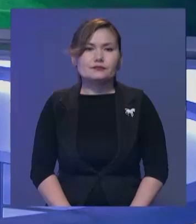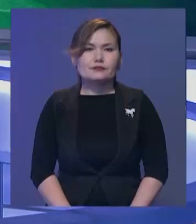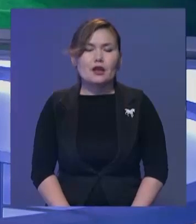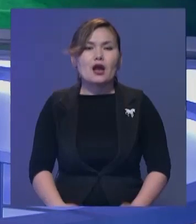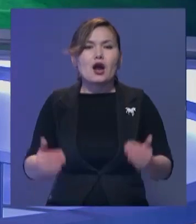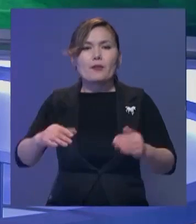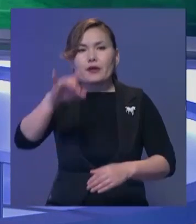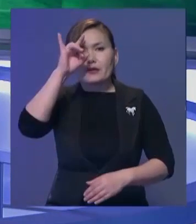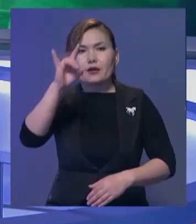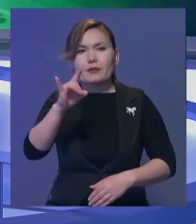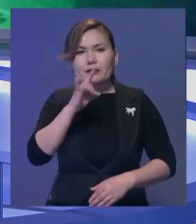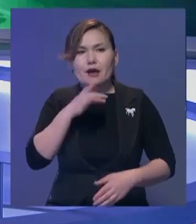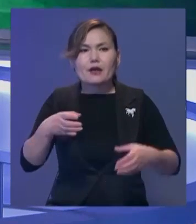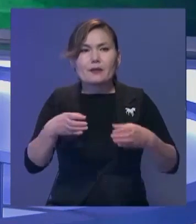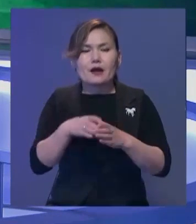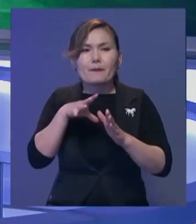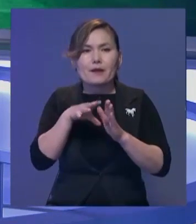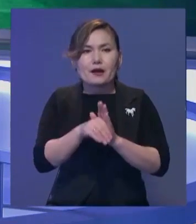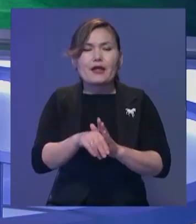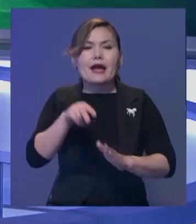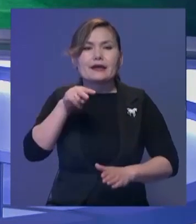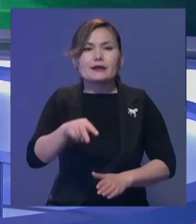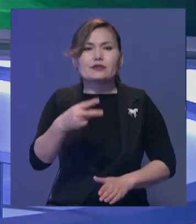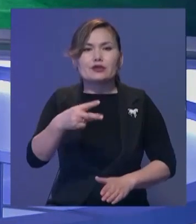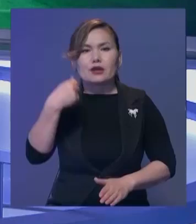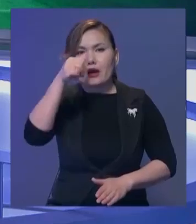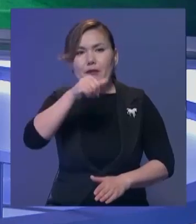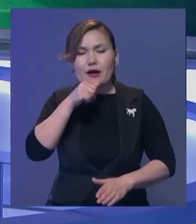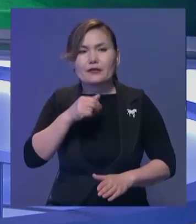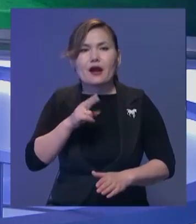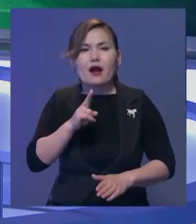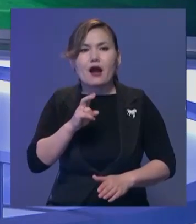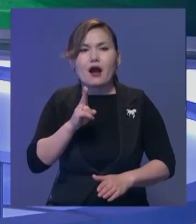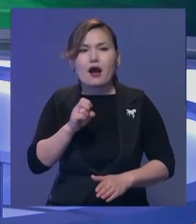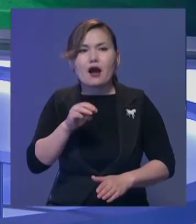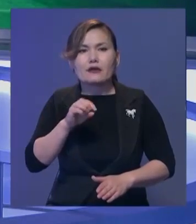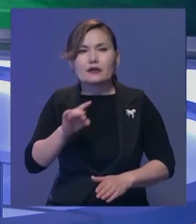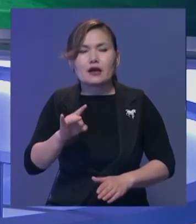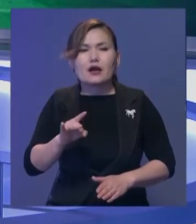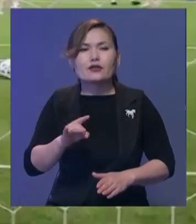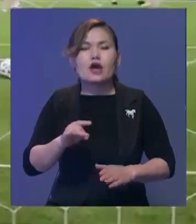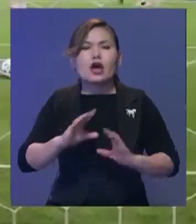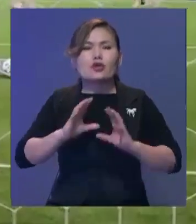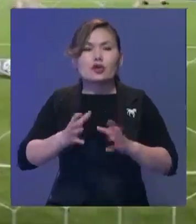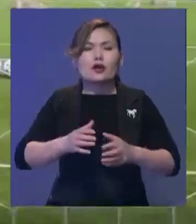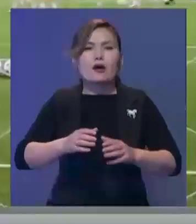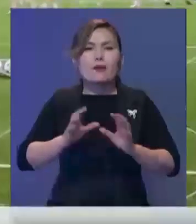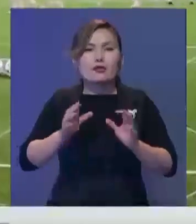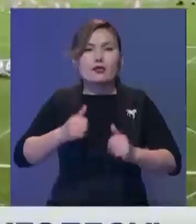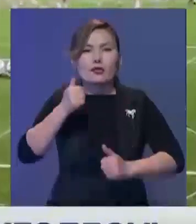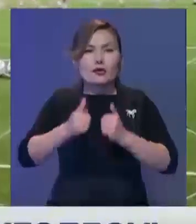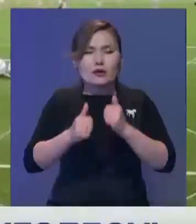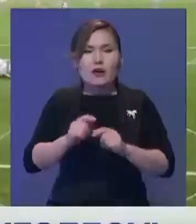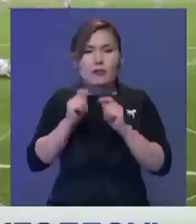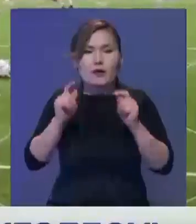Бүгін Қазақстан құрамы қамандасы 2022 жылы Қатарда өтетін дүниезізілік доп-тудасының үріктеу мақытарын